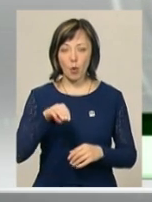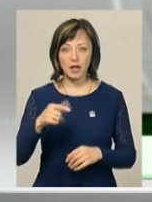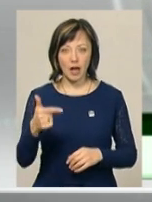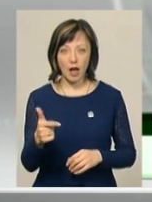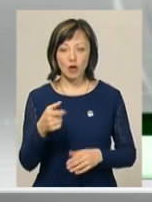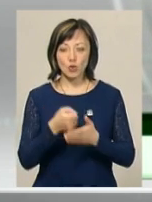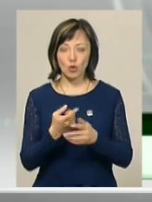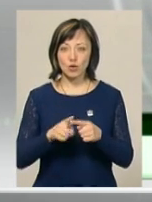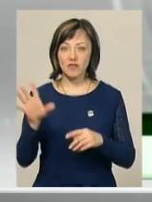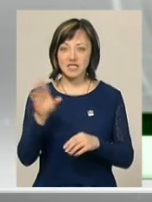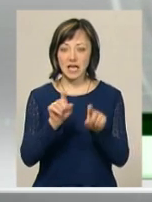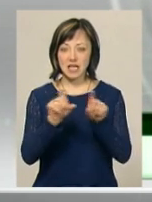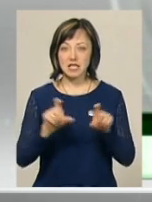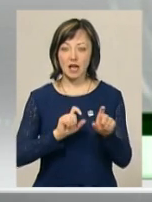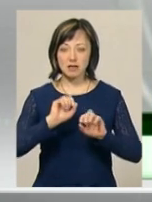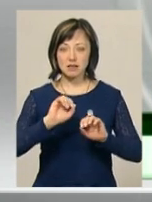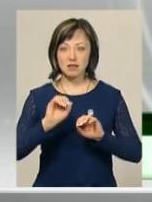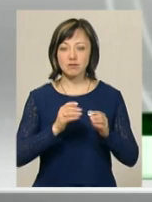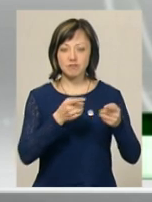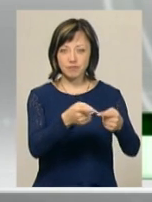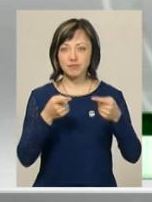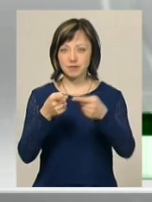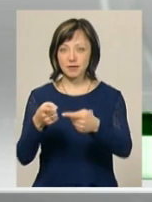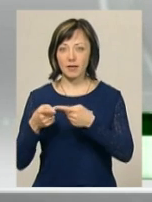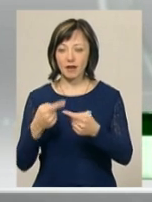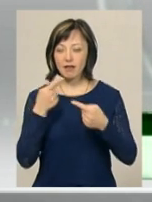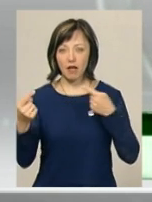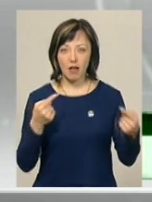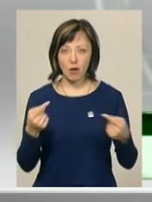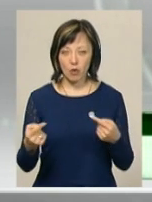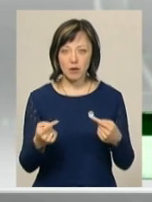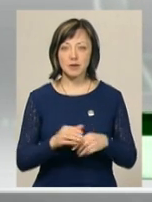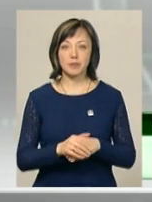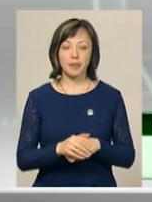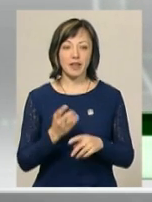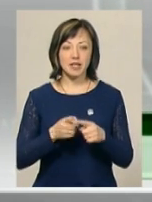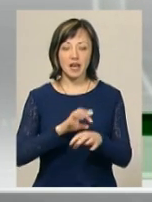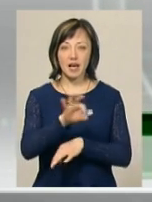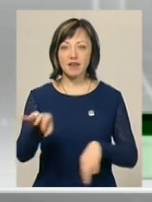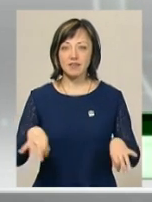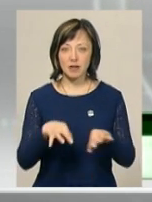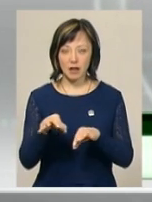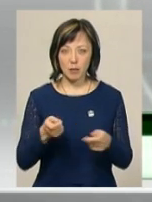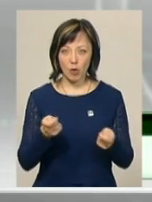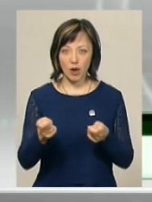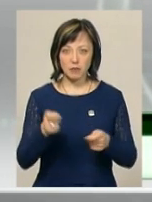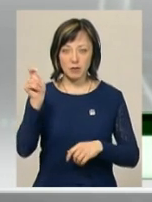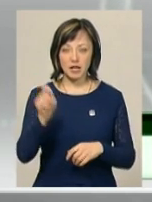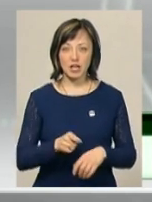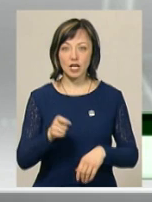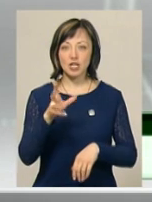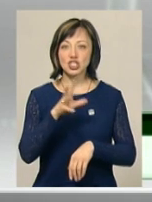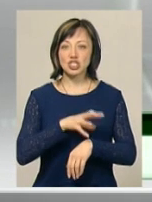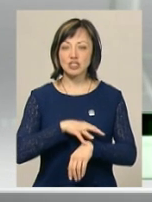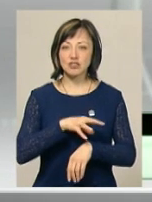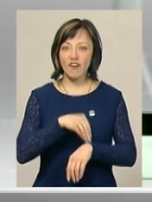оскільки до цього всі інстанції територіально були віддалені одна від одної. Сусана Деланс, керівник проєкту «ЮЛІД Компонет», яка приїхала з Швеції